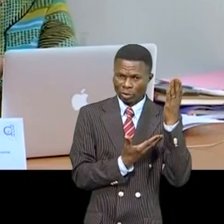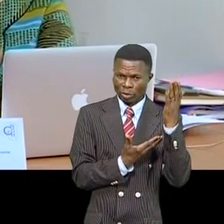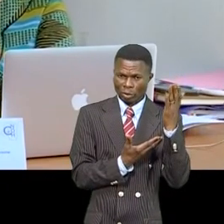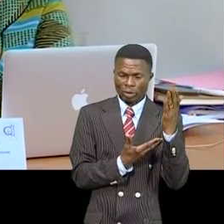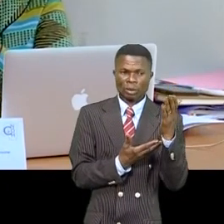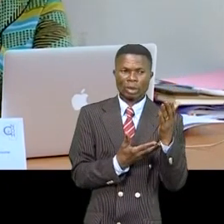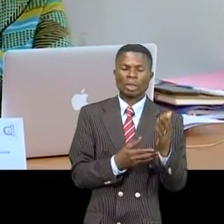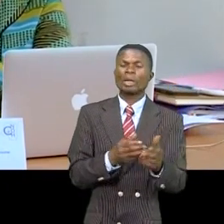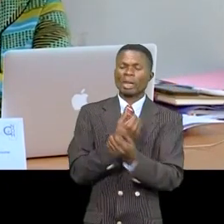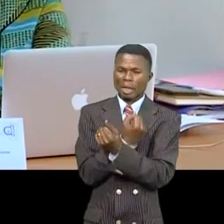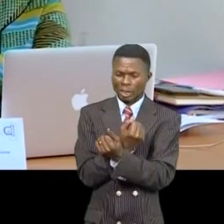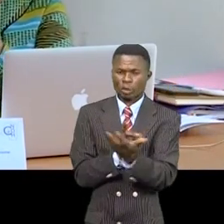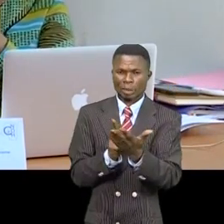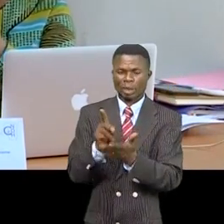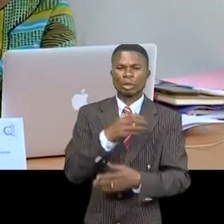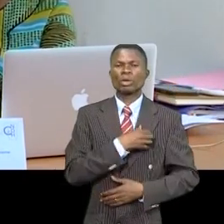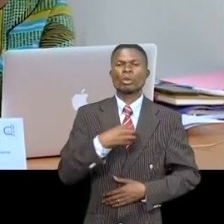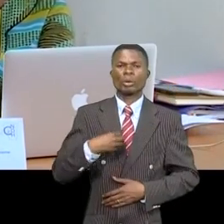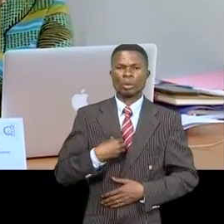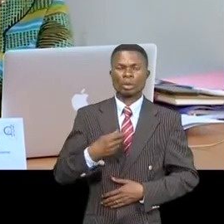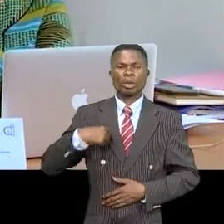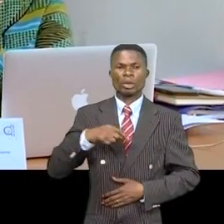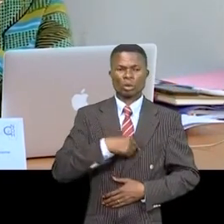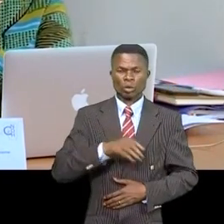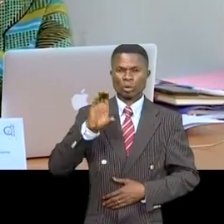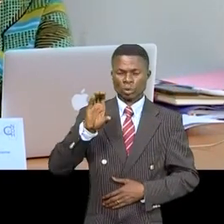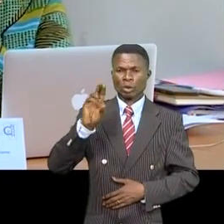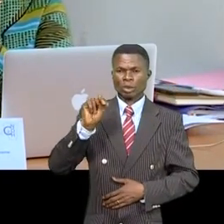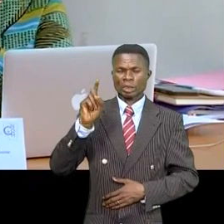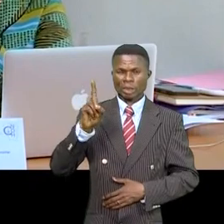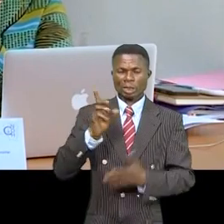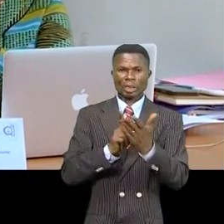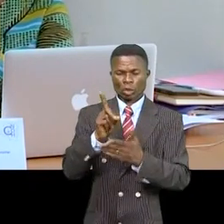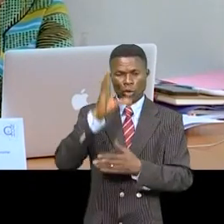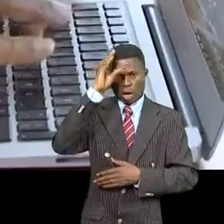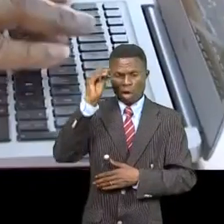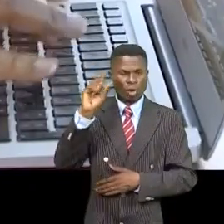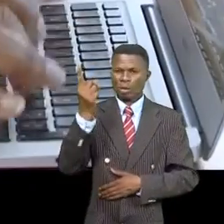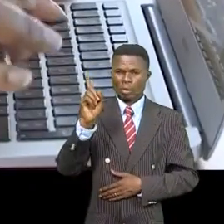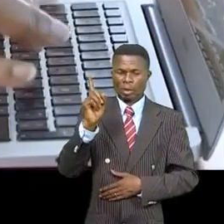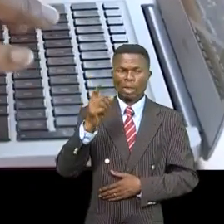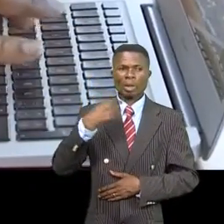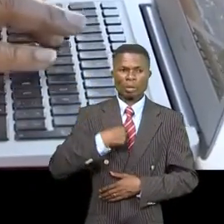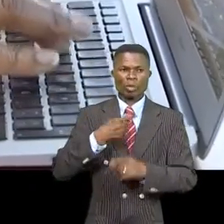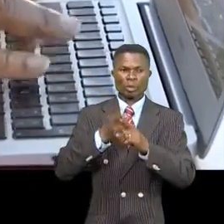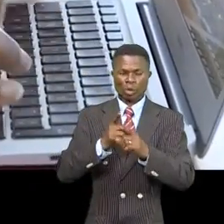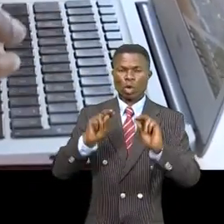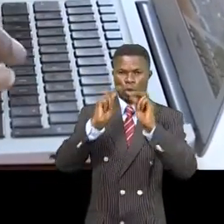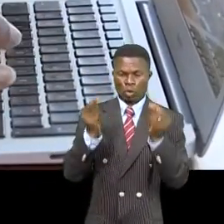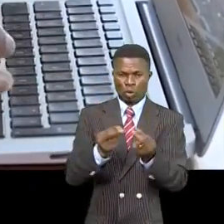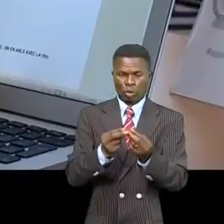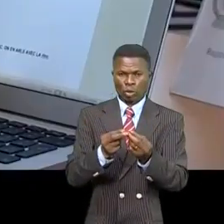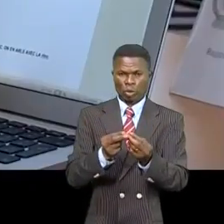au respect des droits de la femme. Nous ne sommes pas la CNDH des droits de l'homme homme avec H minuscule. Moi, je viens de la composante des